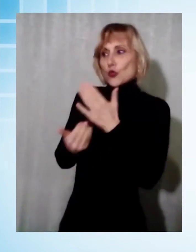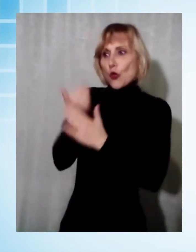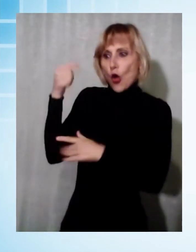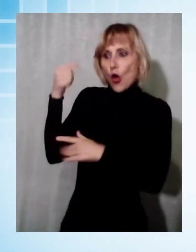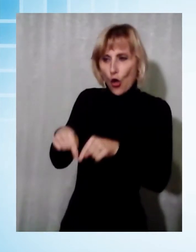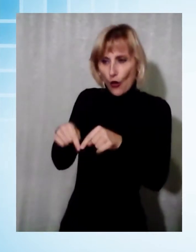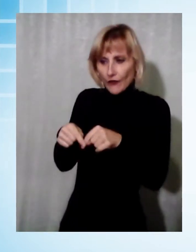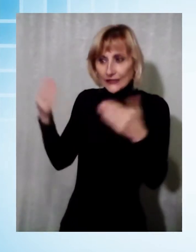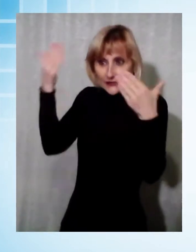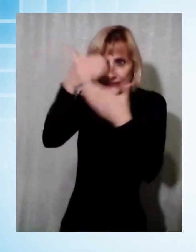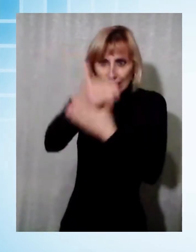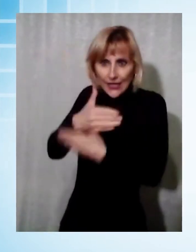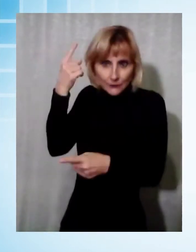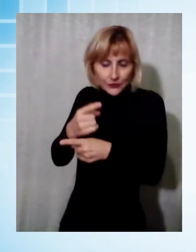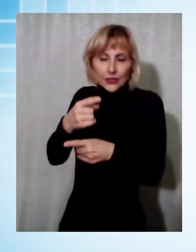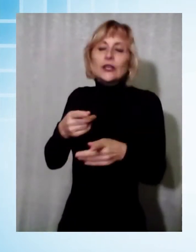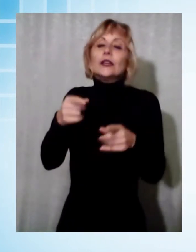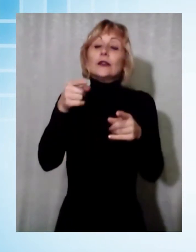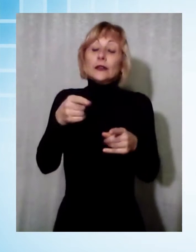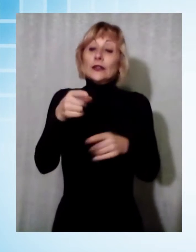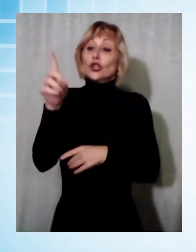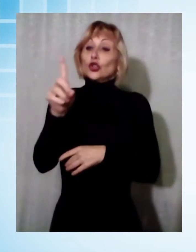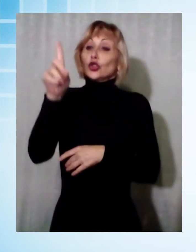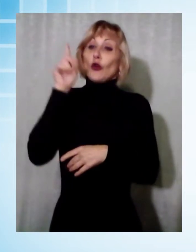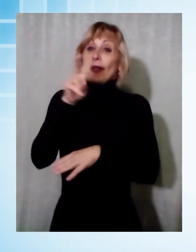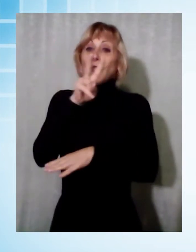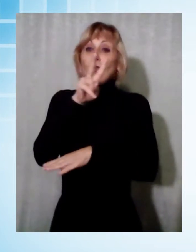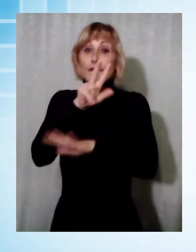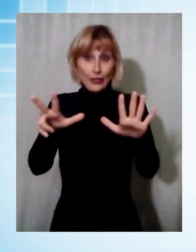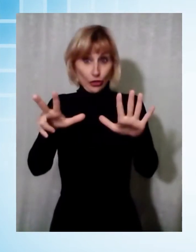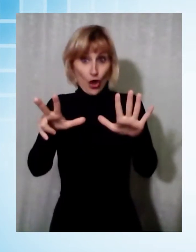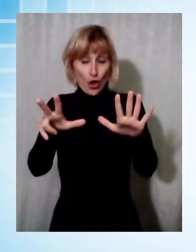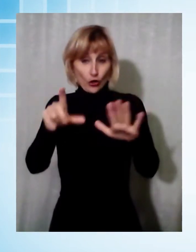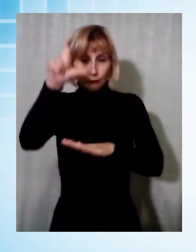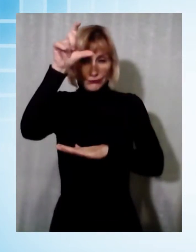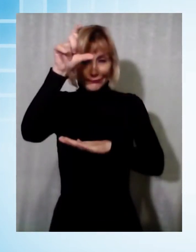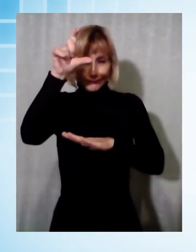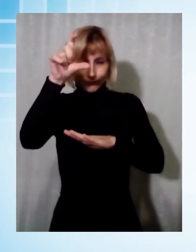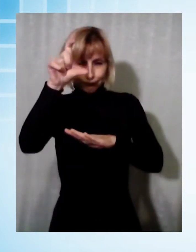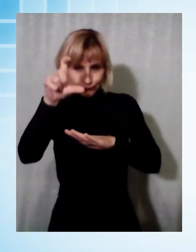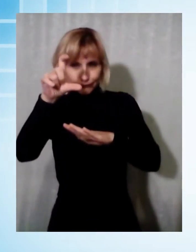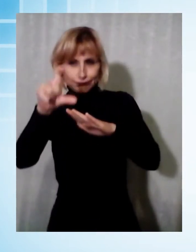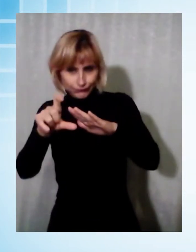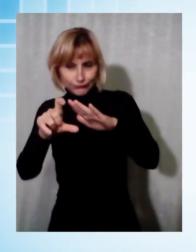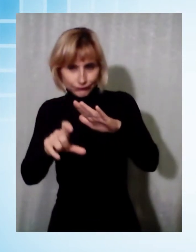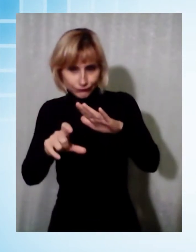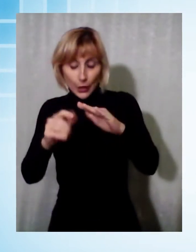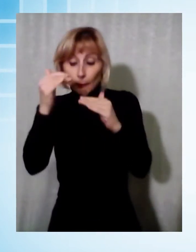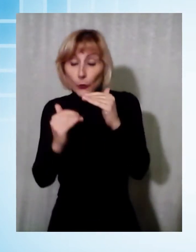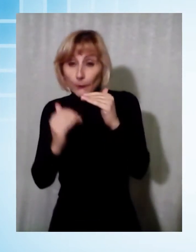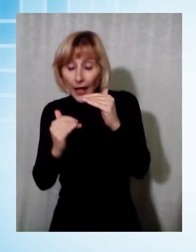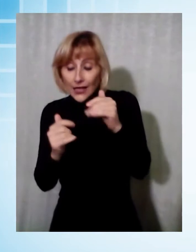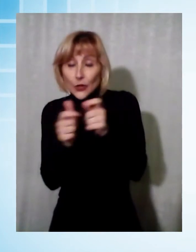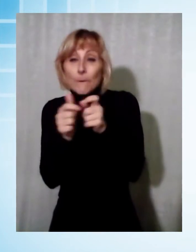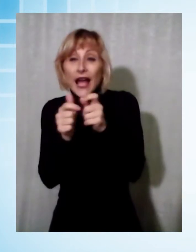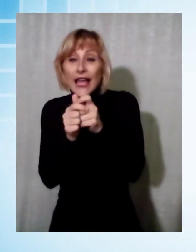sera. Questo invece è il doppio tramonto di domenica 28 febbraio, ripreso più in basso, a poche decine di metri dal piccolo borgo di Gallatoio, di